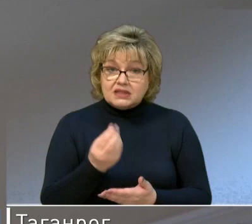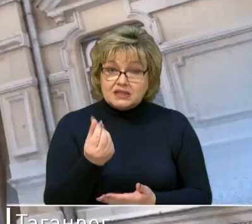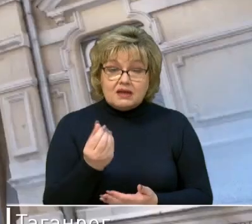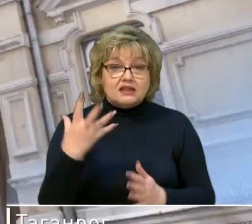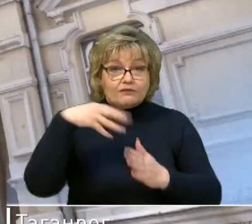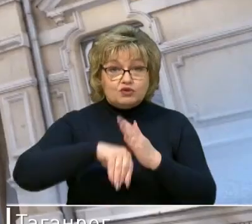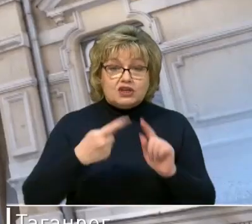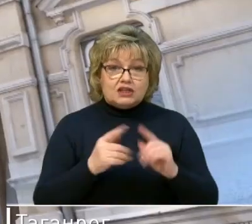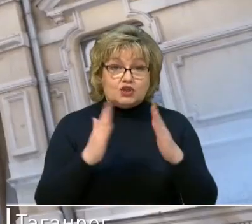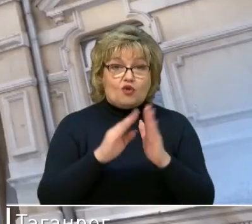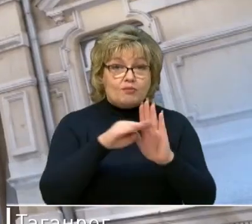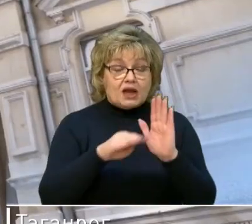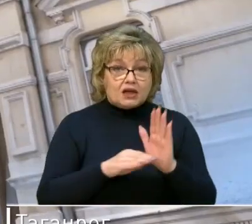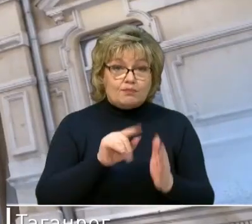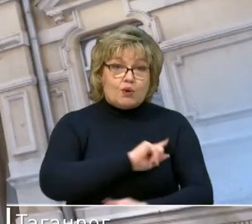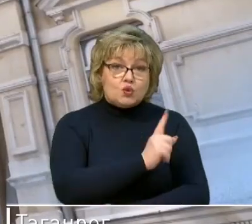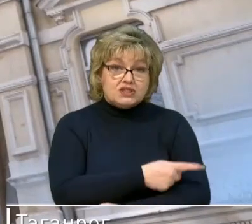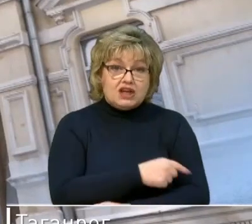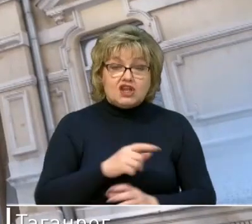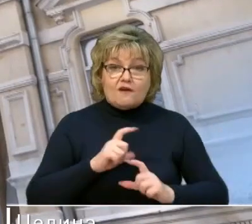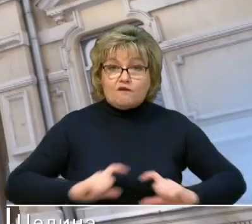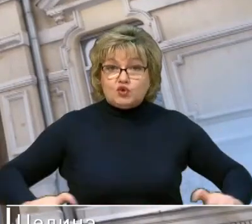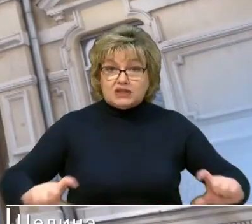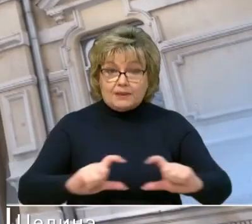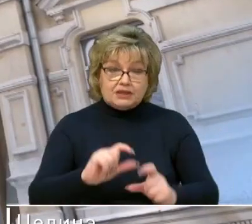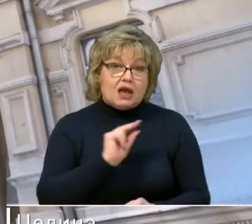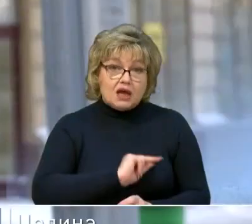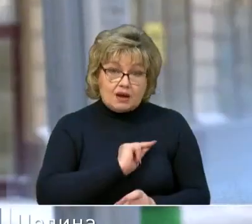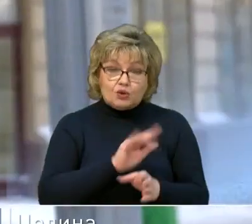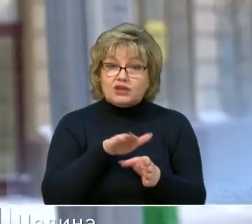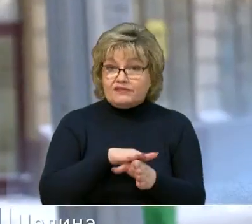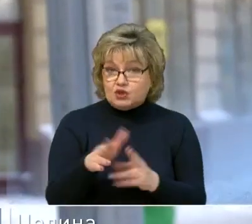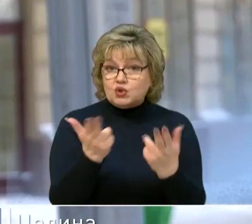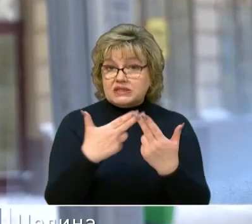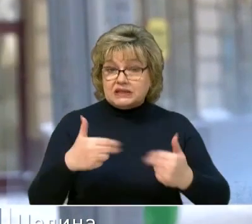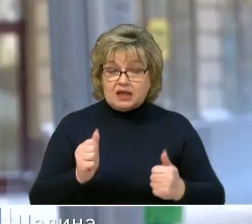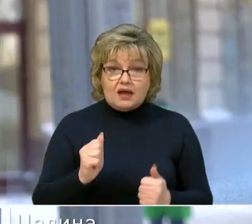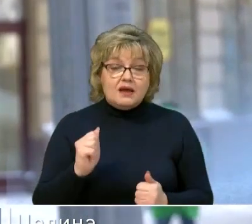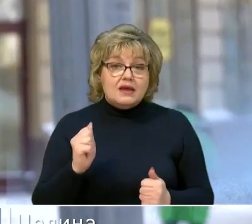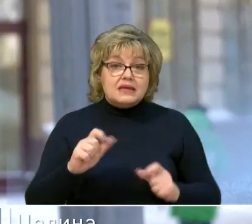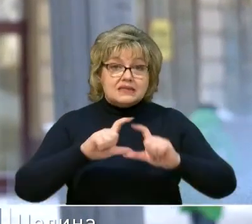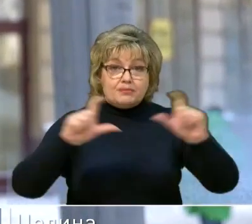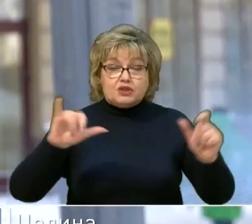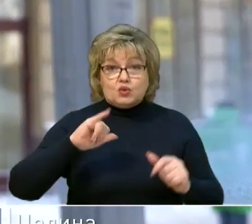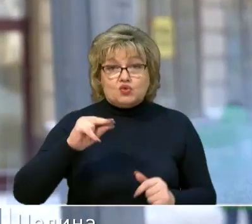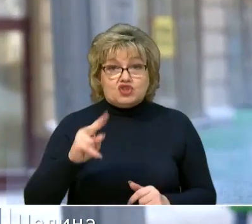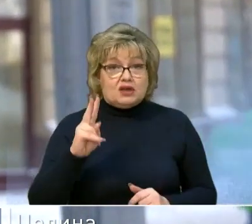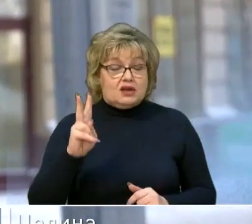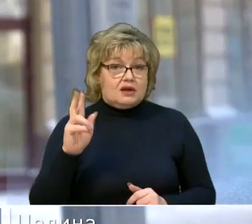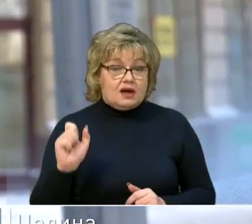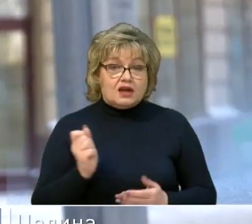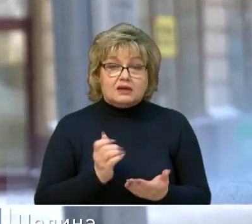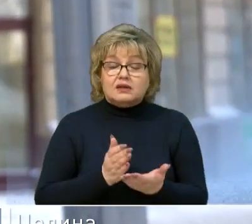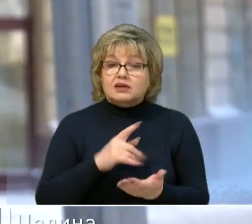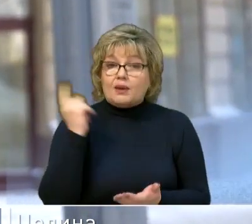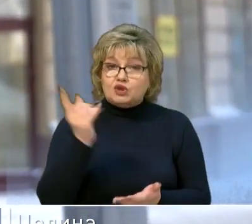включения данного дома в программу по усилению фундамента. Да, работа ведётся с департаментом у ЖКХ, с коммунальными